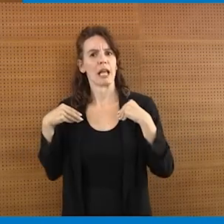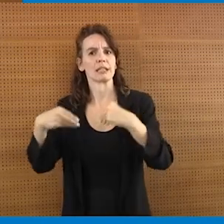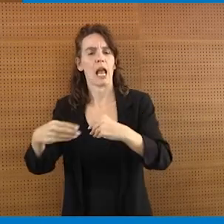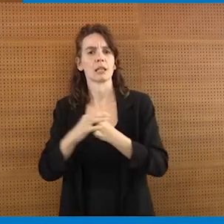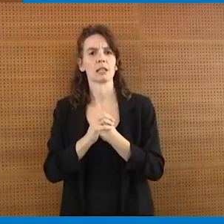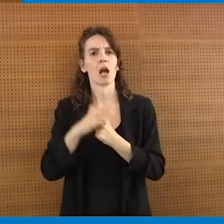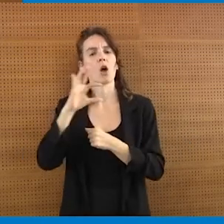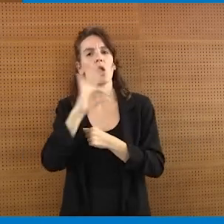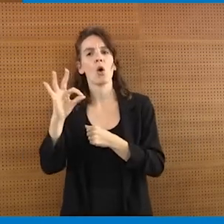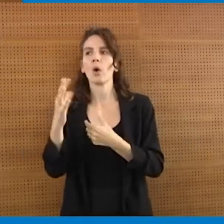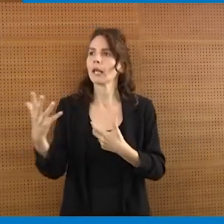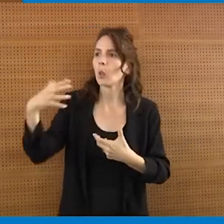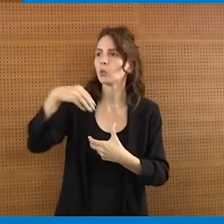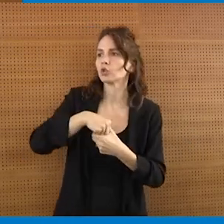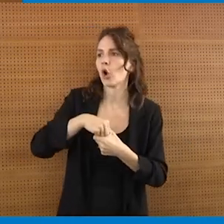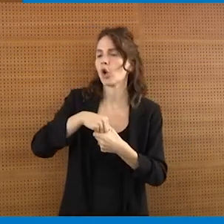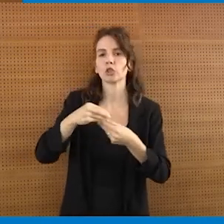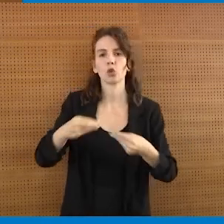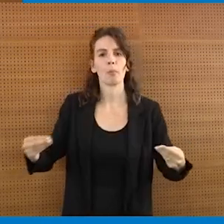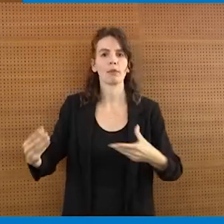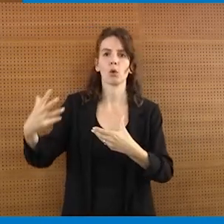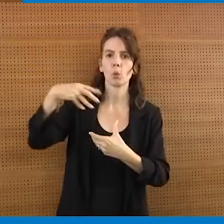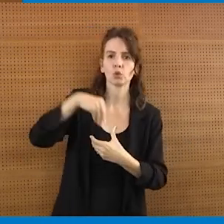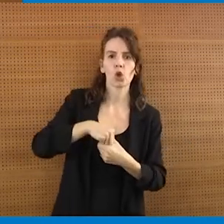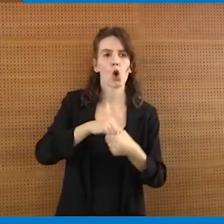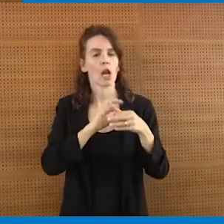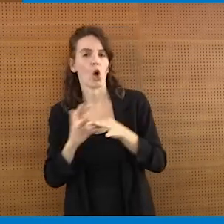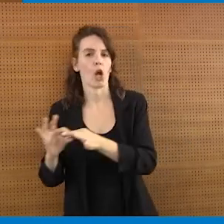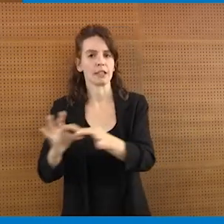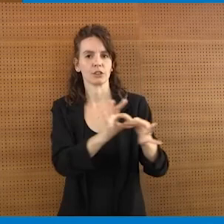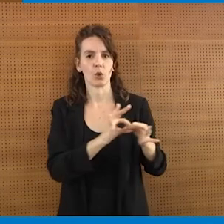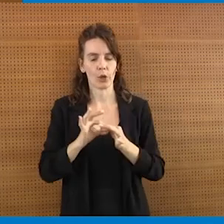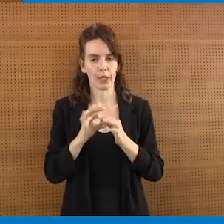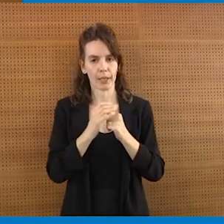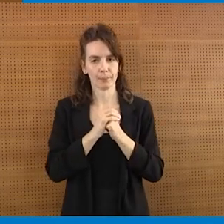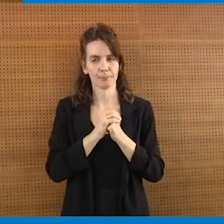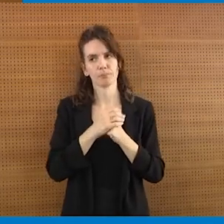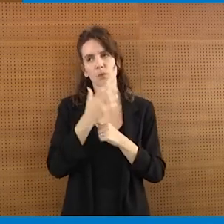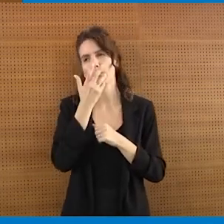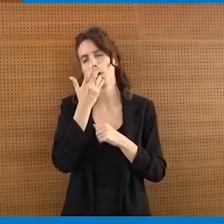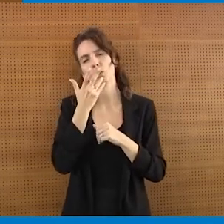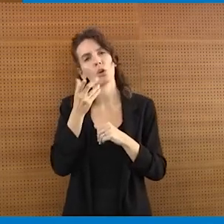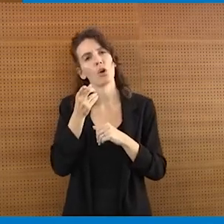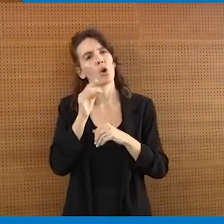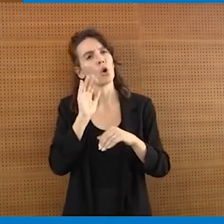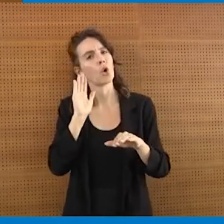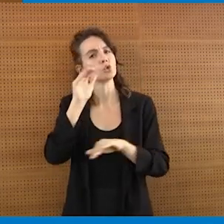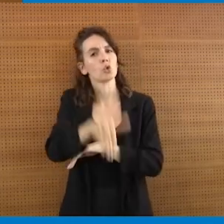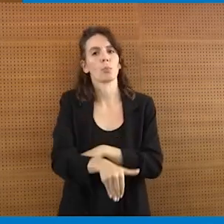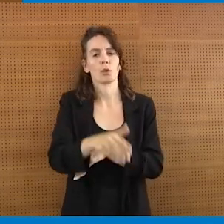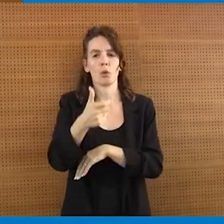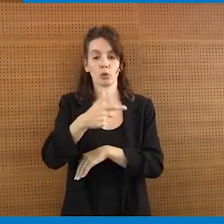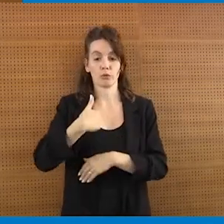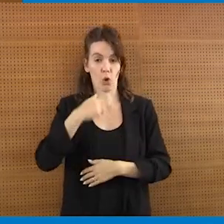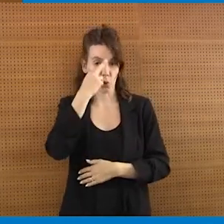inclusione e di coesione. Mi permetto come dire di andare oltre quindi la presidenza della WISP e quindi